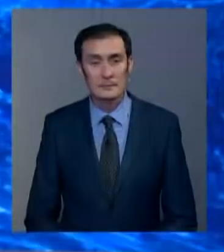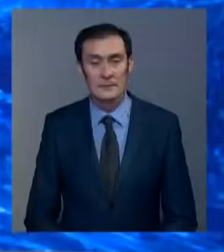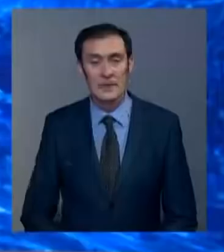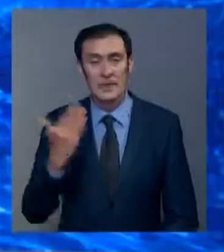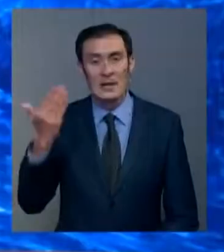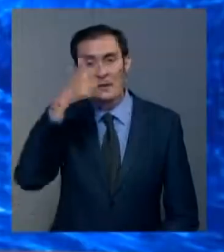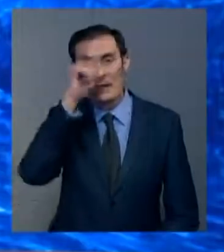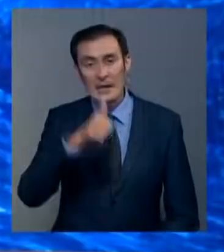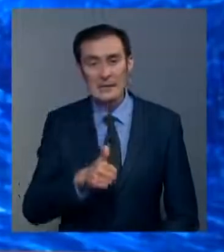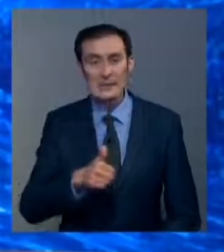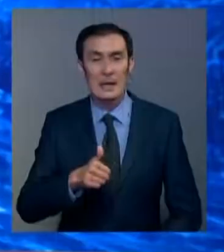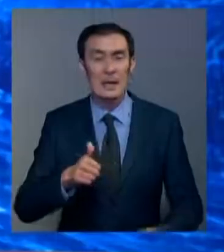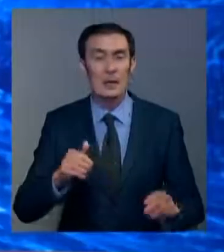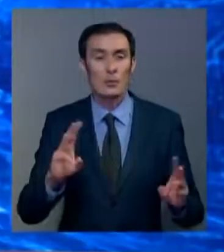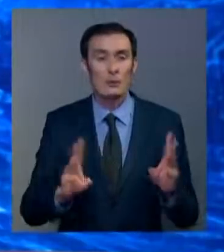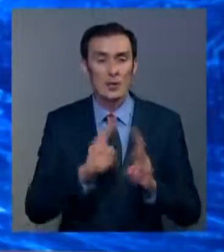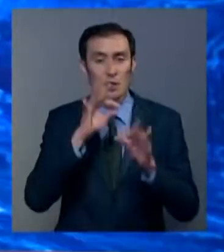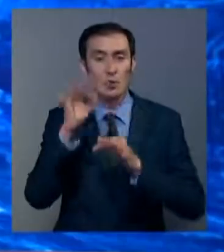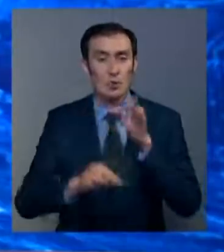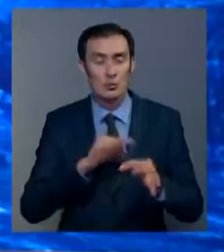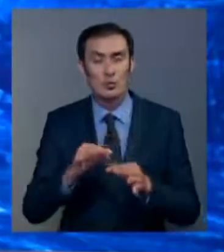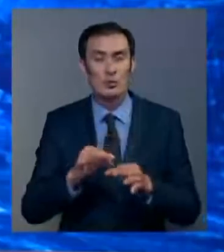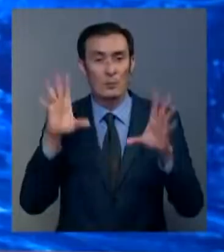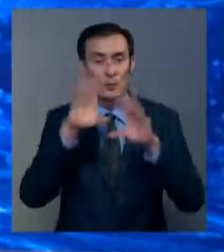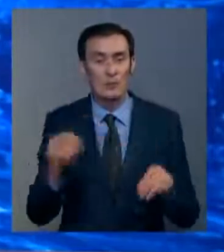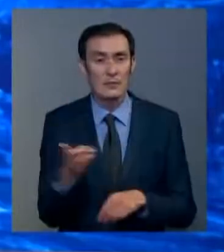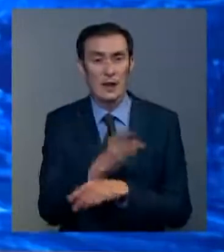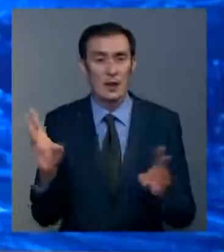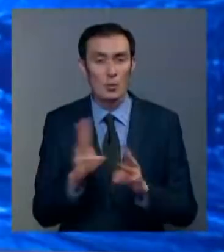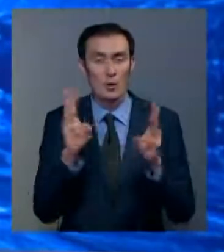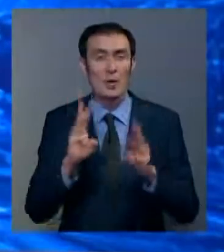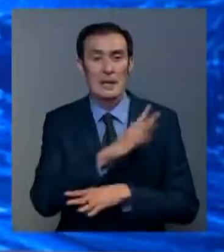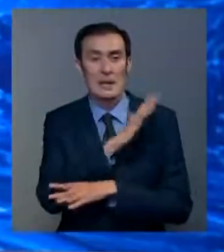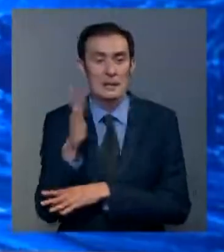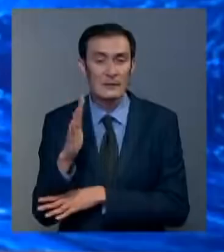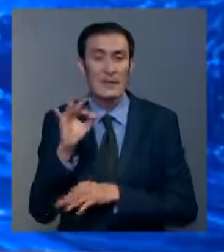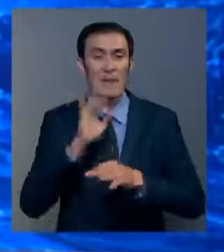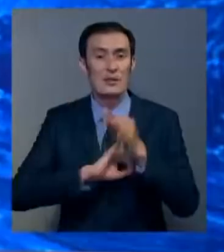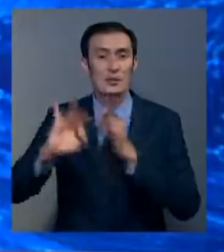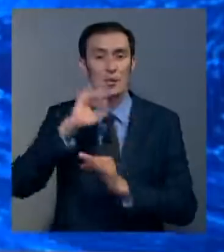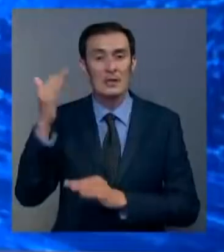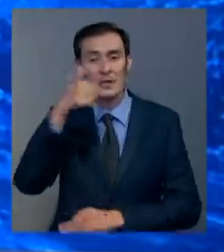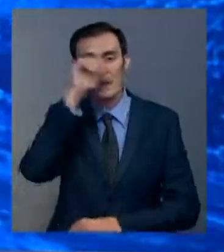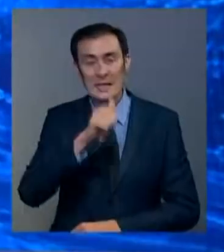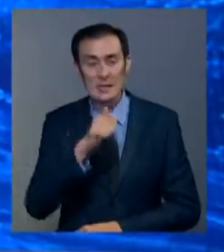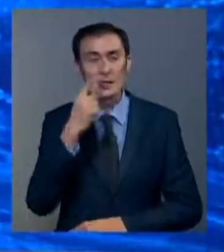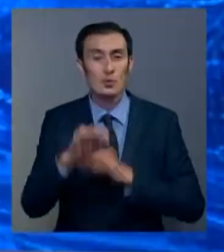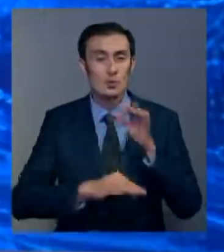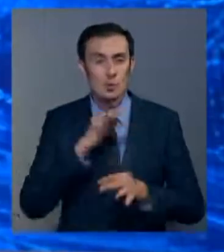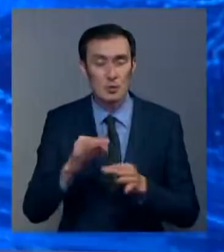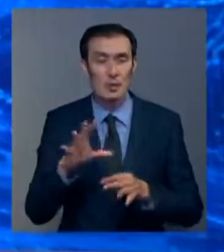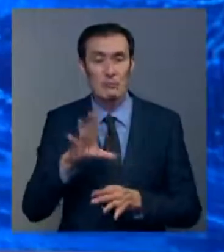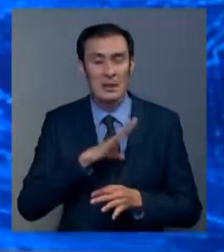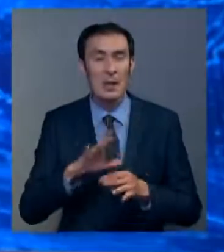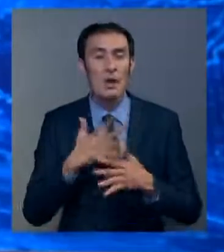В Греции пожарные в круглосуточном режиме борются с огнем, охватившим лесные пожары на востоке страны. Только за сутки в этом